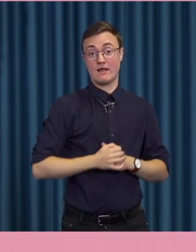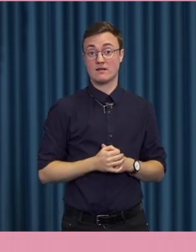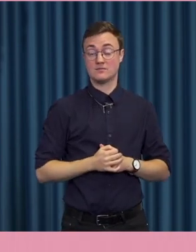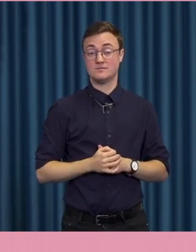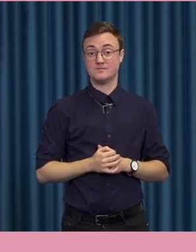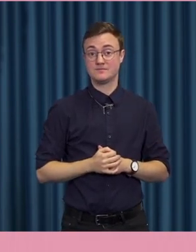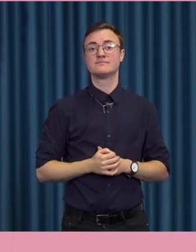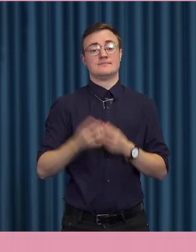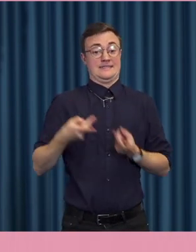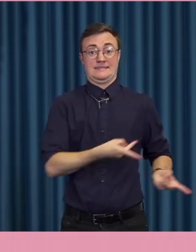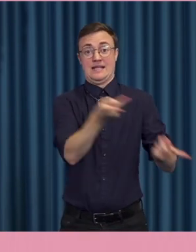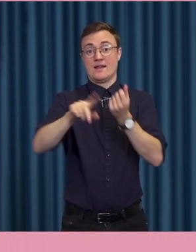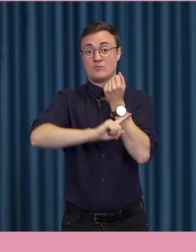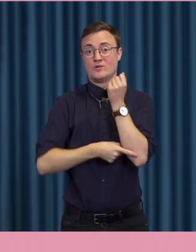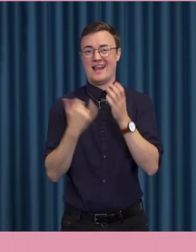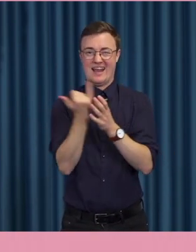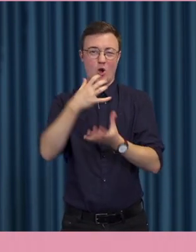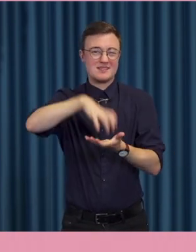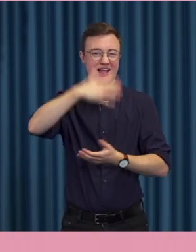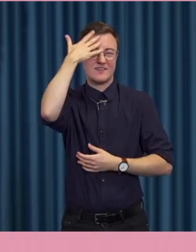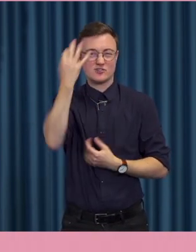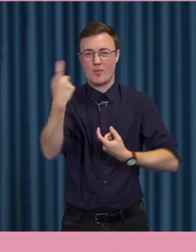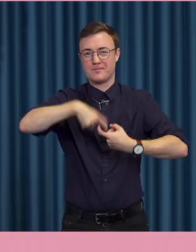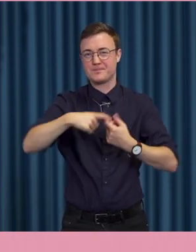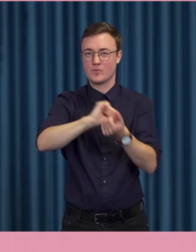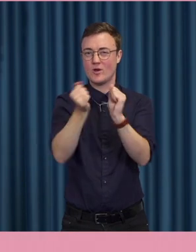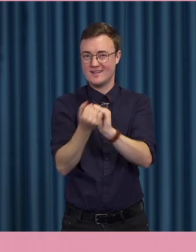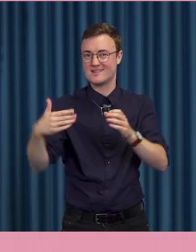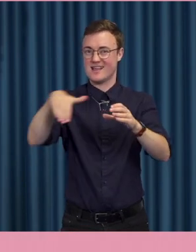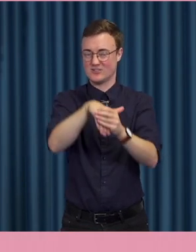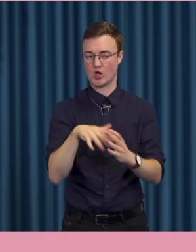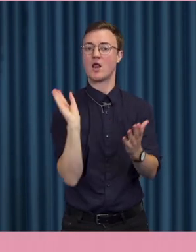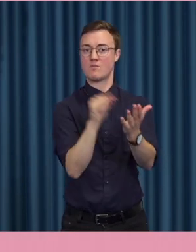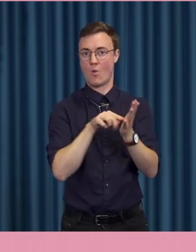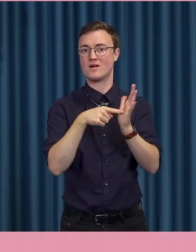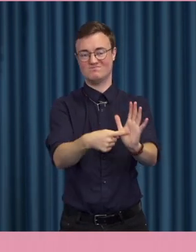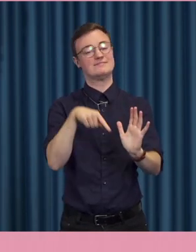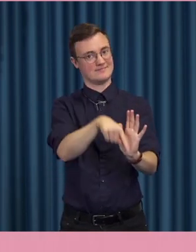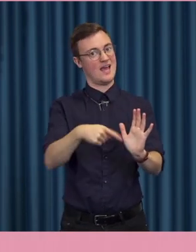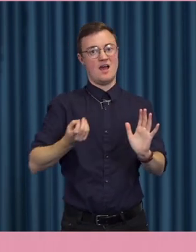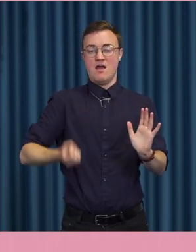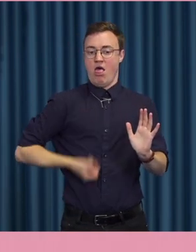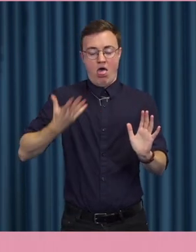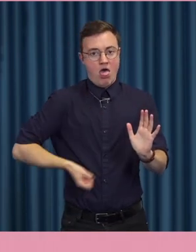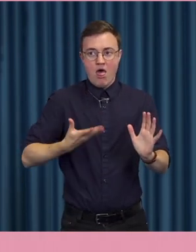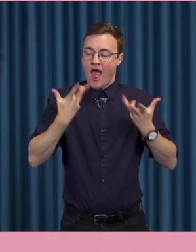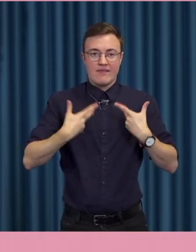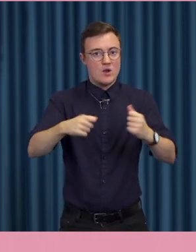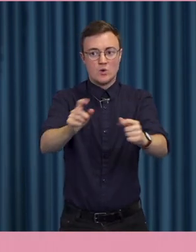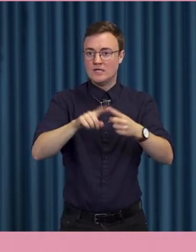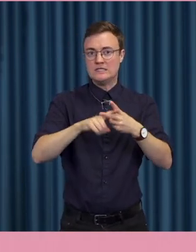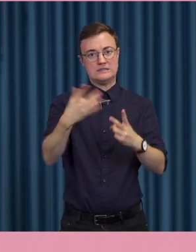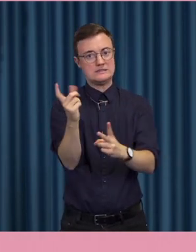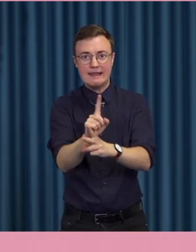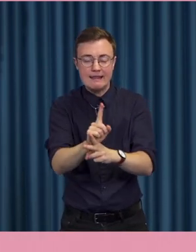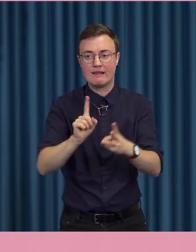Standardmodellen i statsvetenskap för politiskt deltagande. Säger dock att det kostar. I energi, tid och